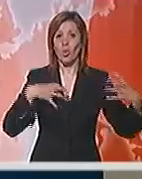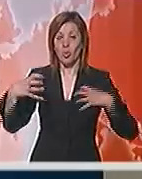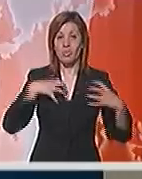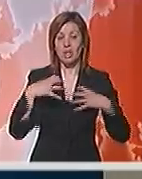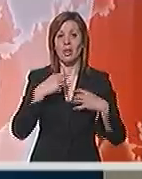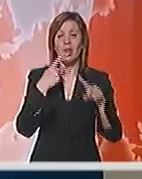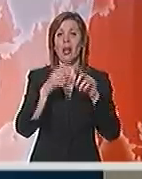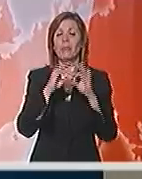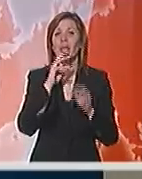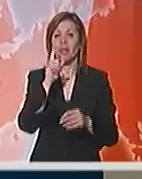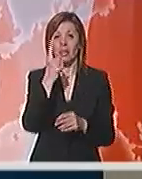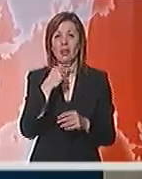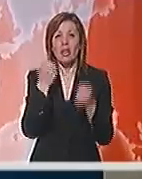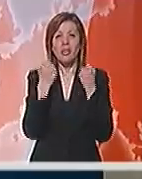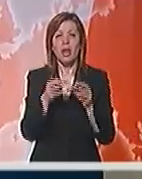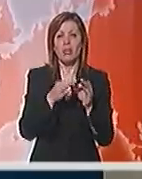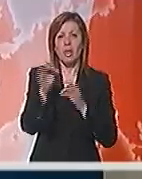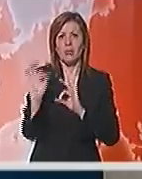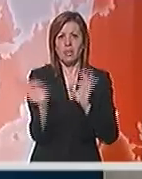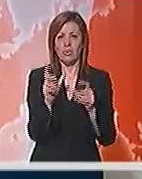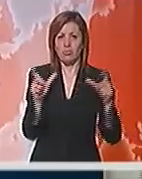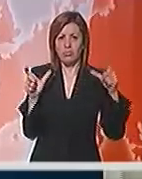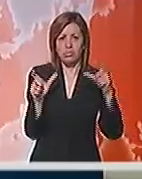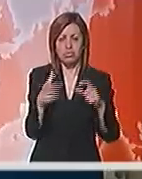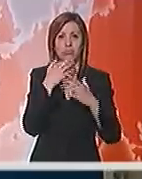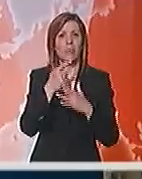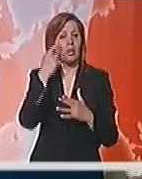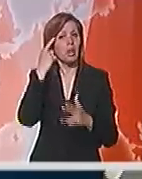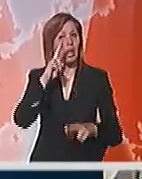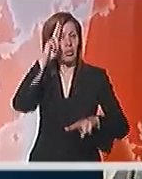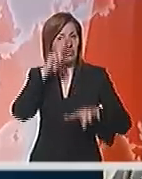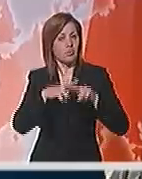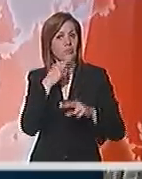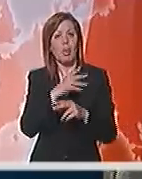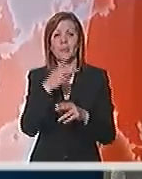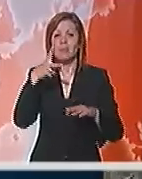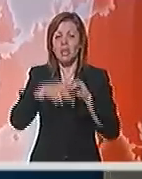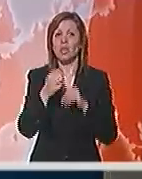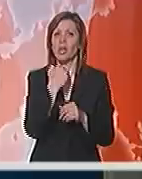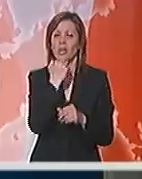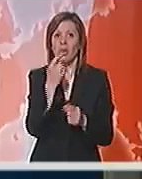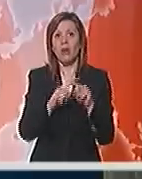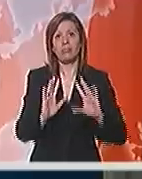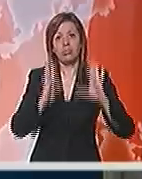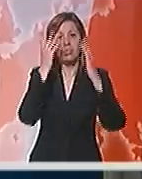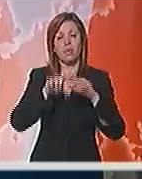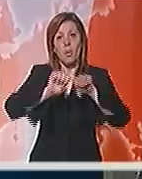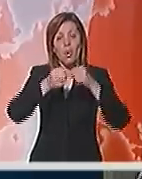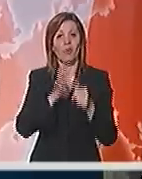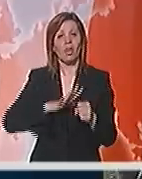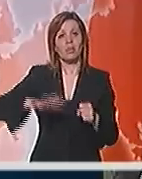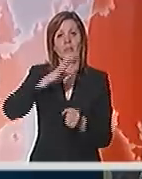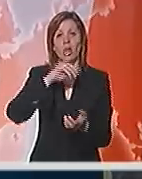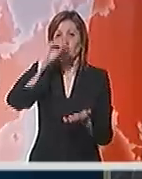Hal Berry. Jake mere bezbednosti pokazuju odlučnost kineskih vlasti da spreče kriminal ili nerede koji bi mogli da pokvare ceo